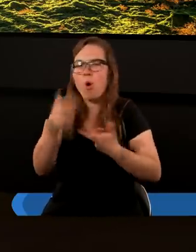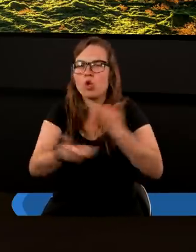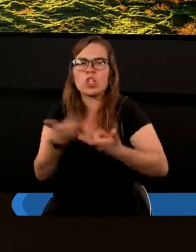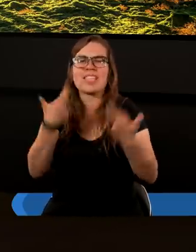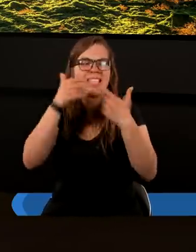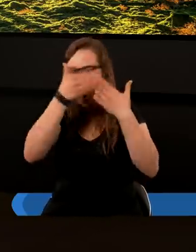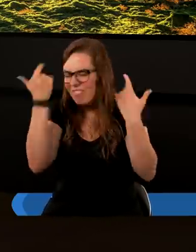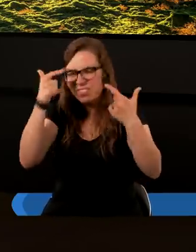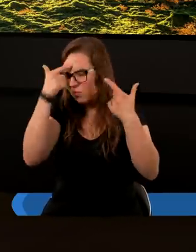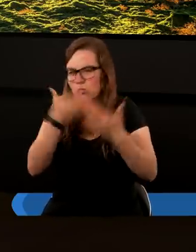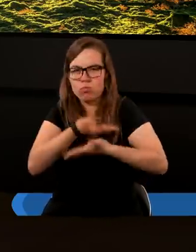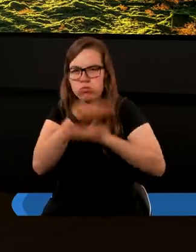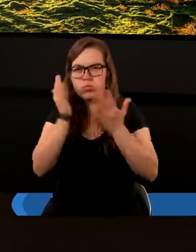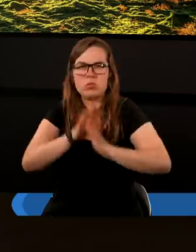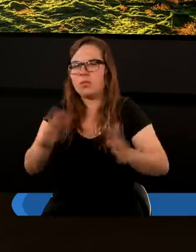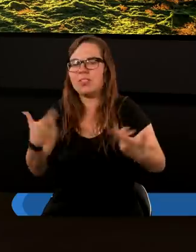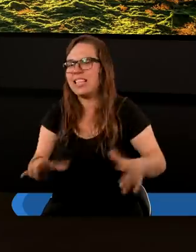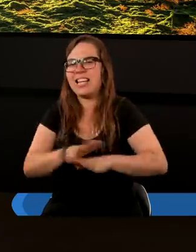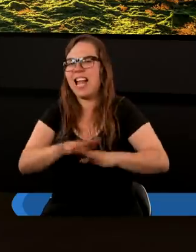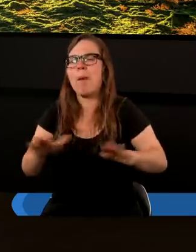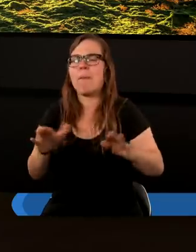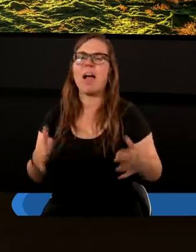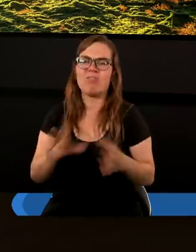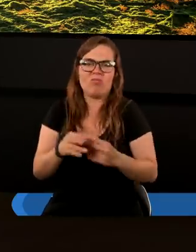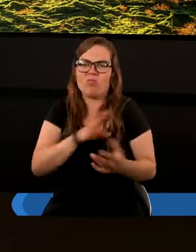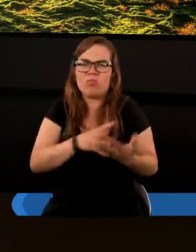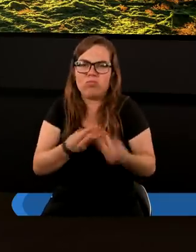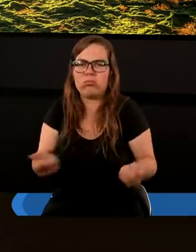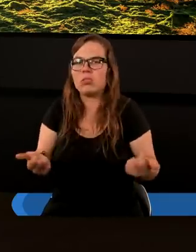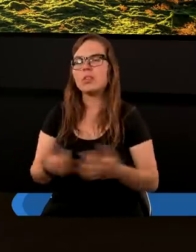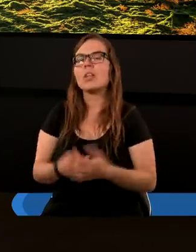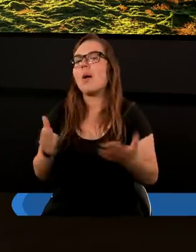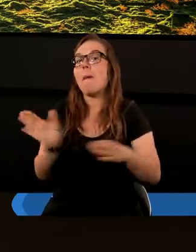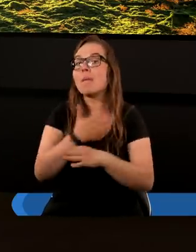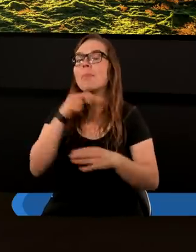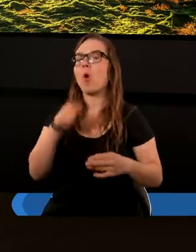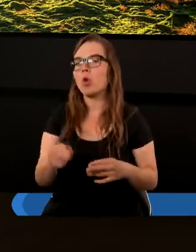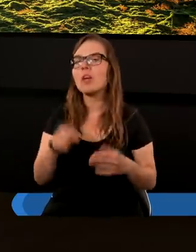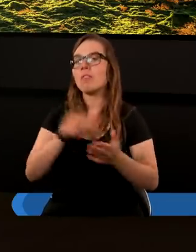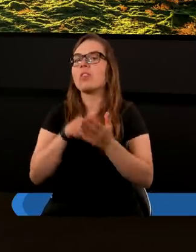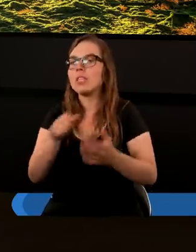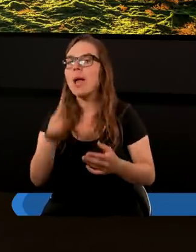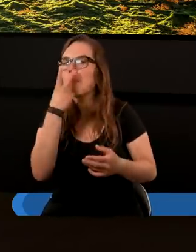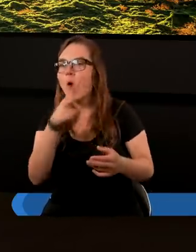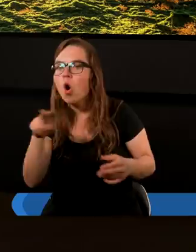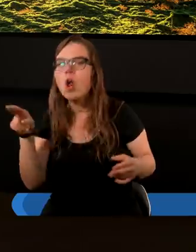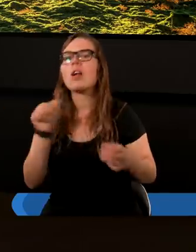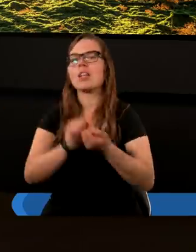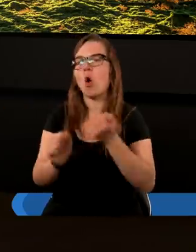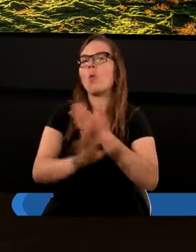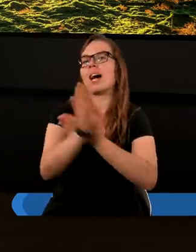nic nie wiedzą, wszystko oczywiście ginie. Mimo to takie poglądy są